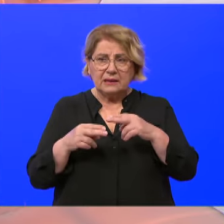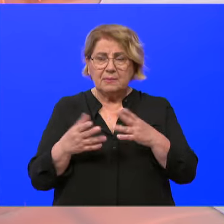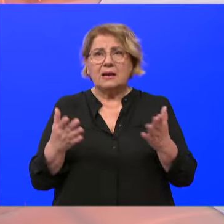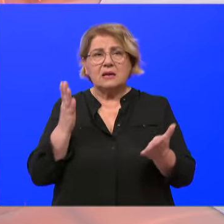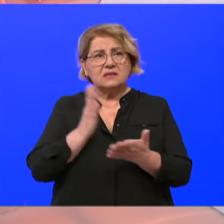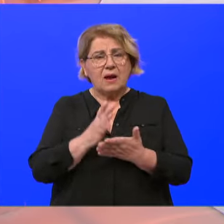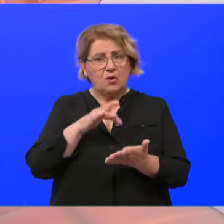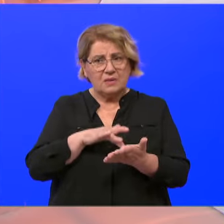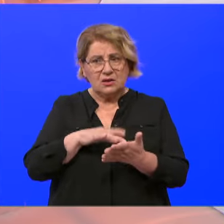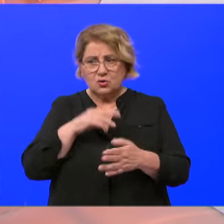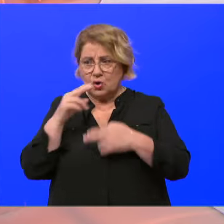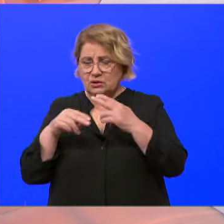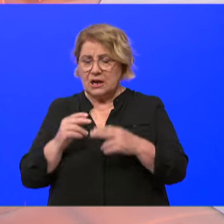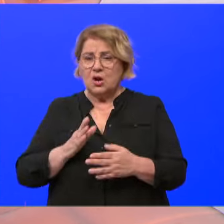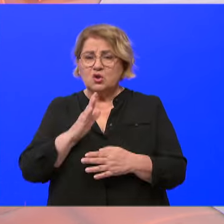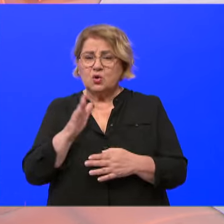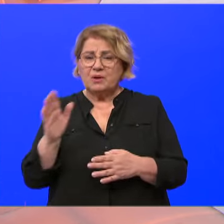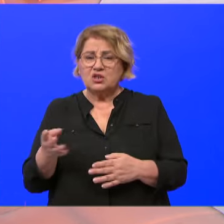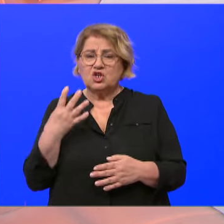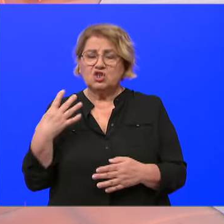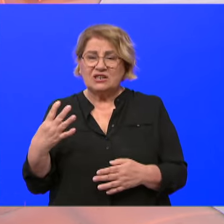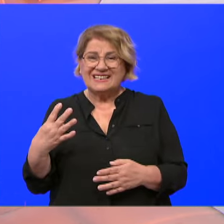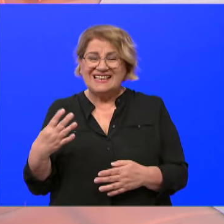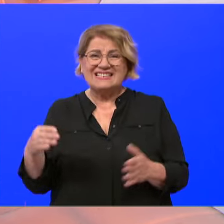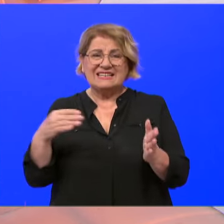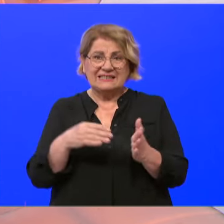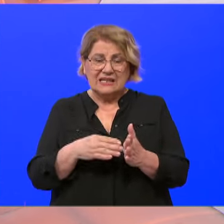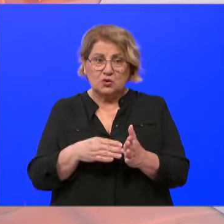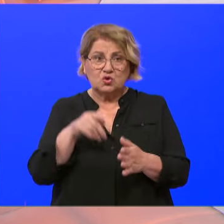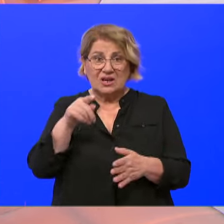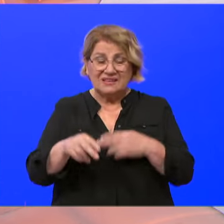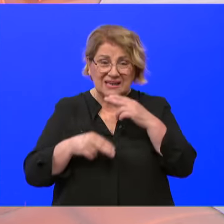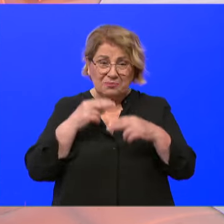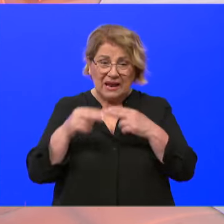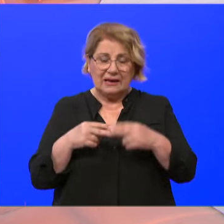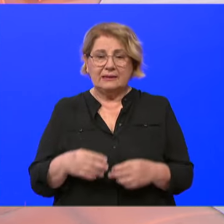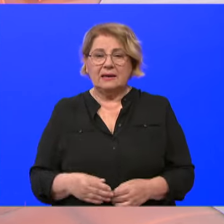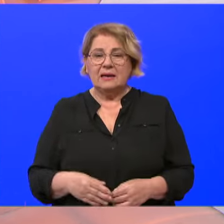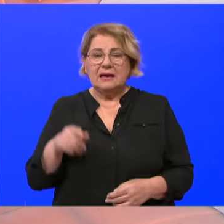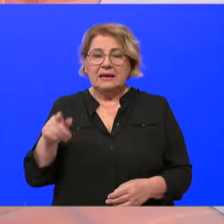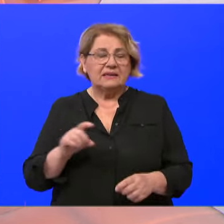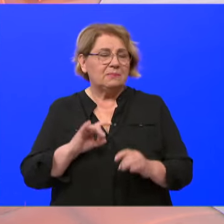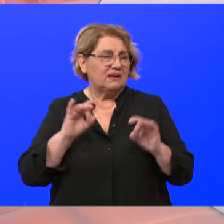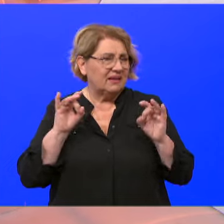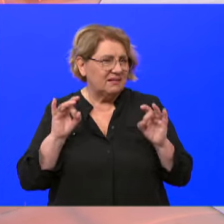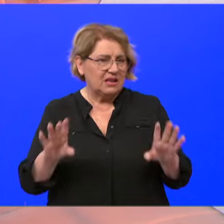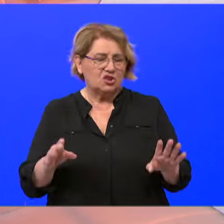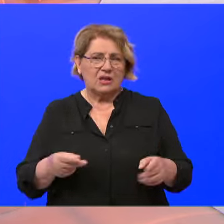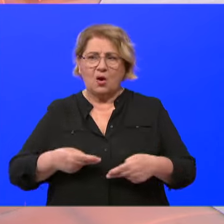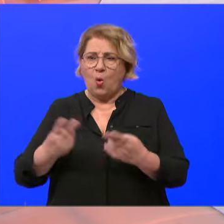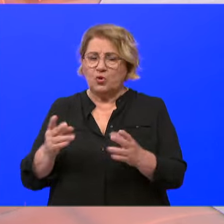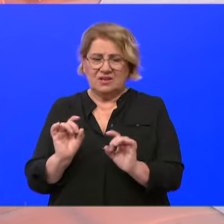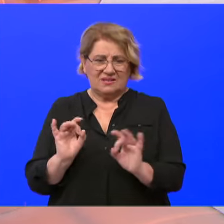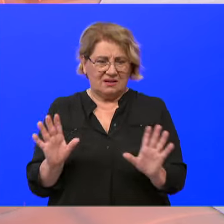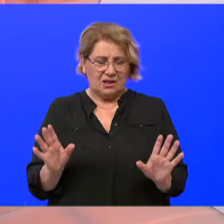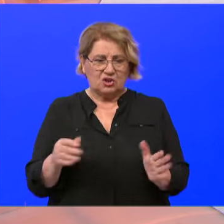sredinama. I mi smo prešli 40.000 preventivni pregleda. Za te preglede ne trebate imati ni crvenu uputnicu, nema